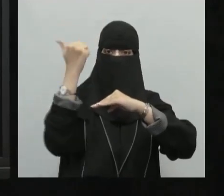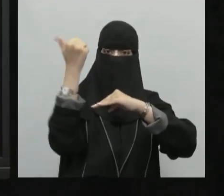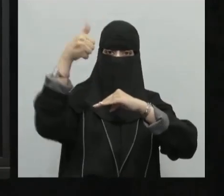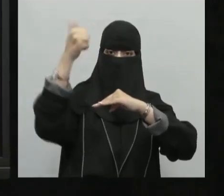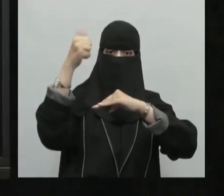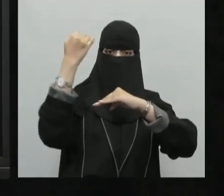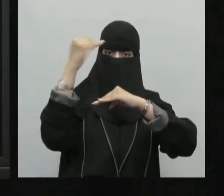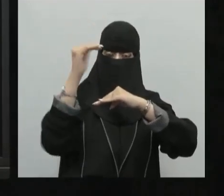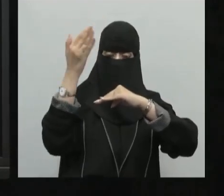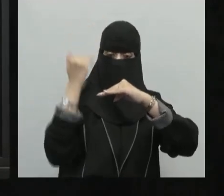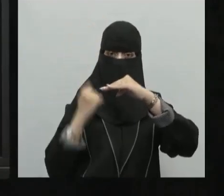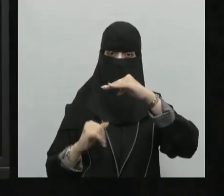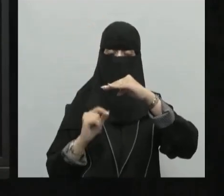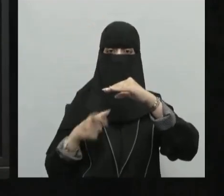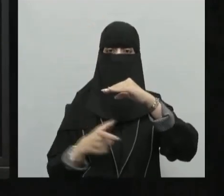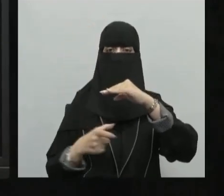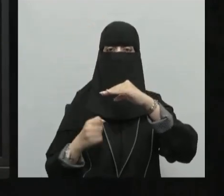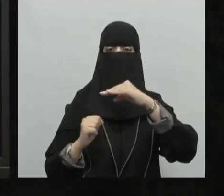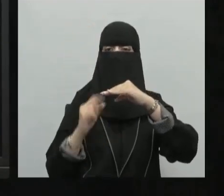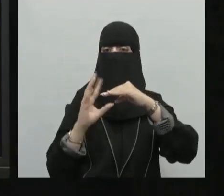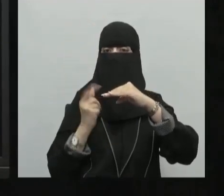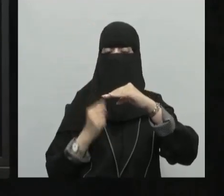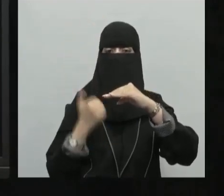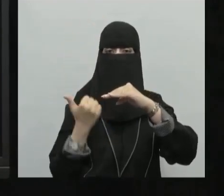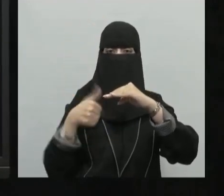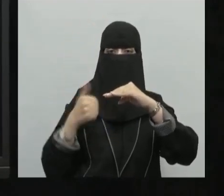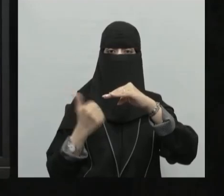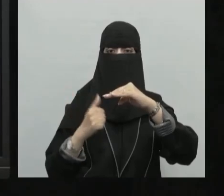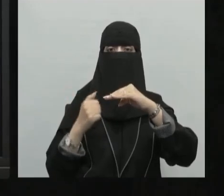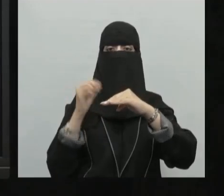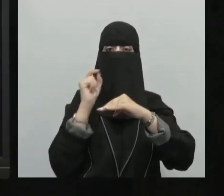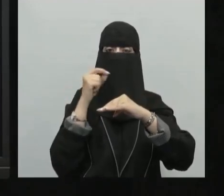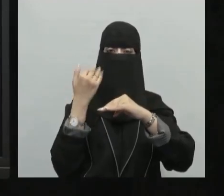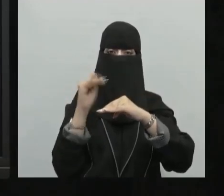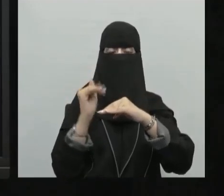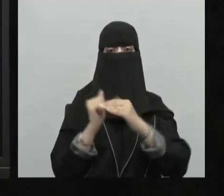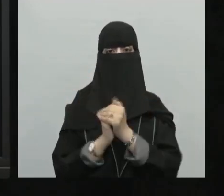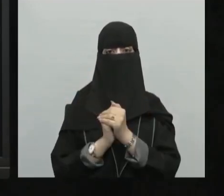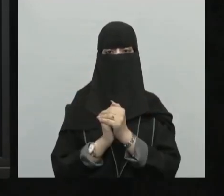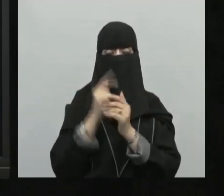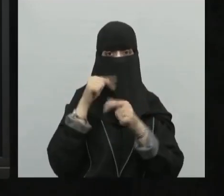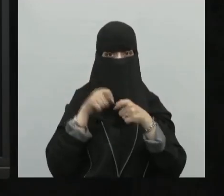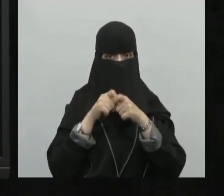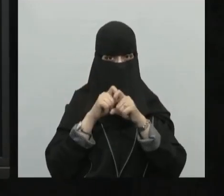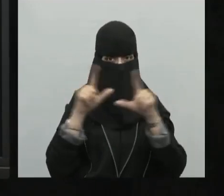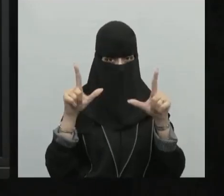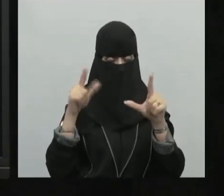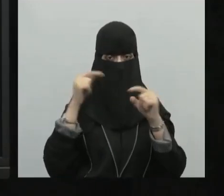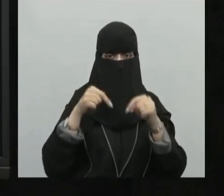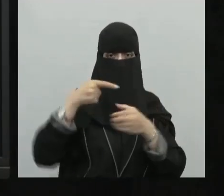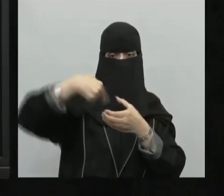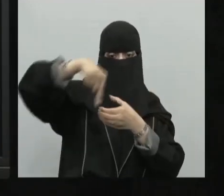الدائرة القطبية الجنوبية 66.5 جنوباً إذن هذه